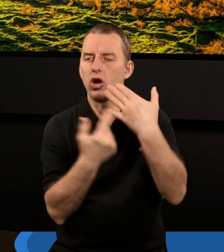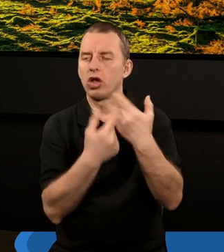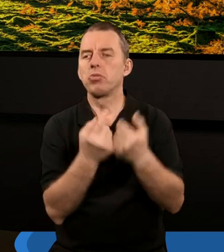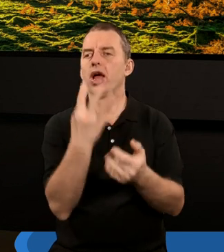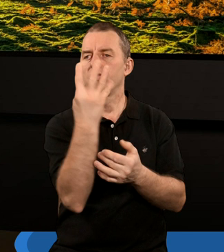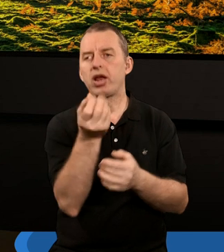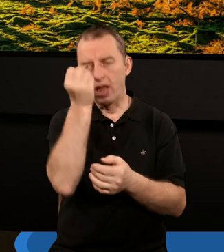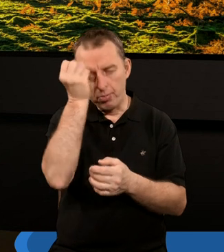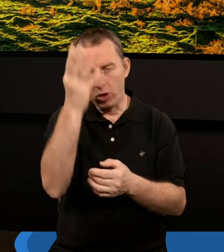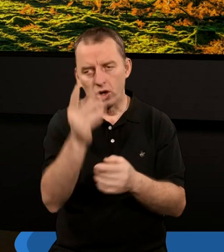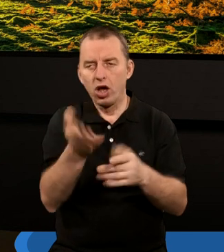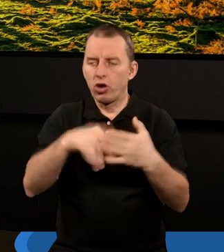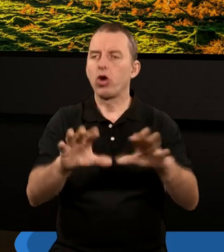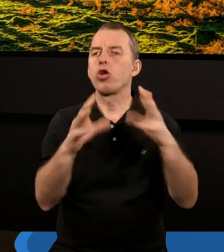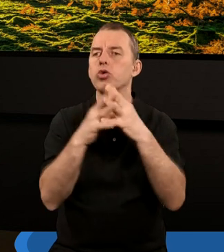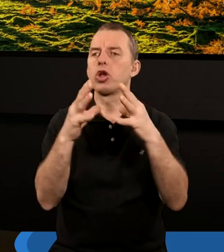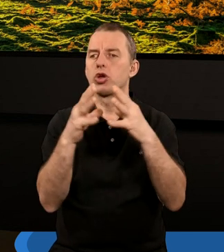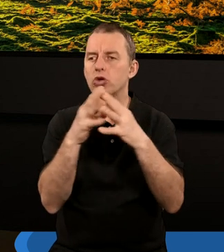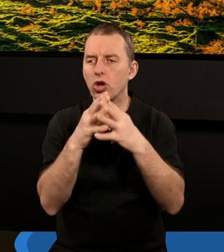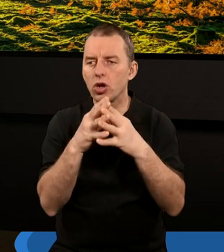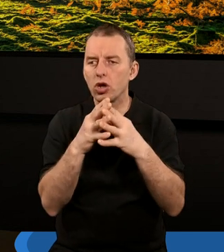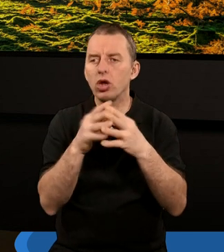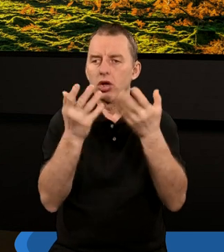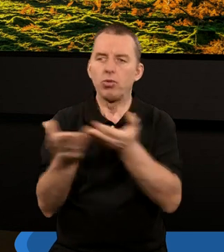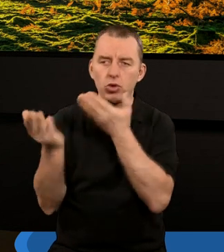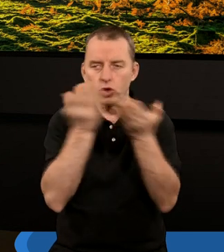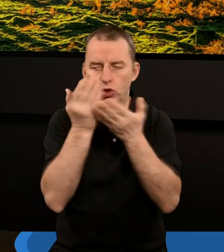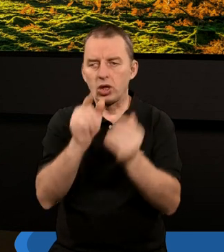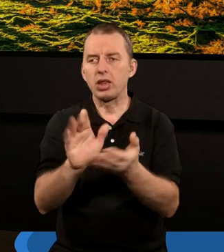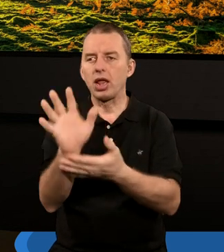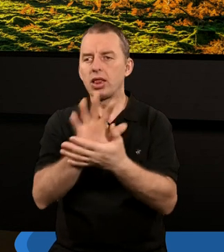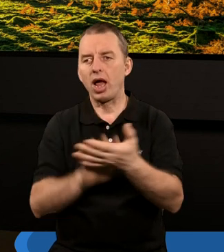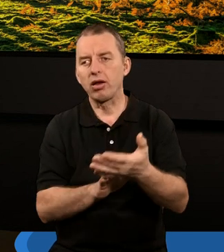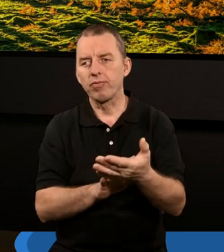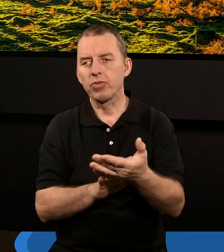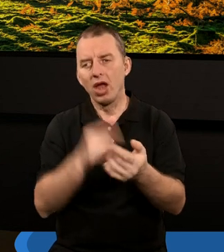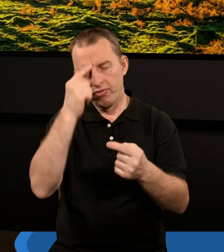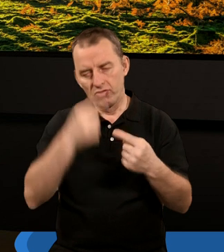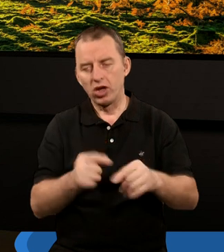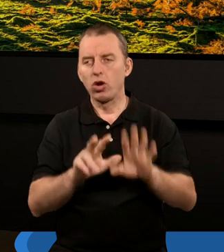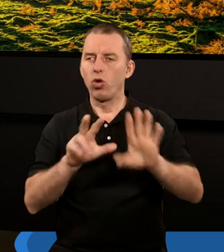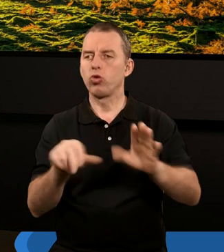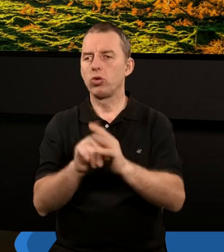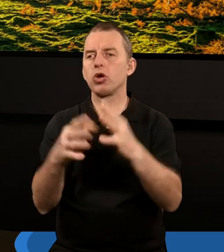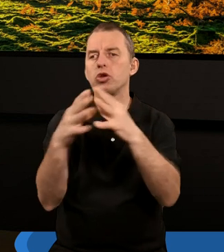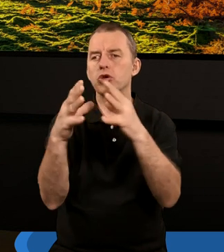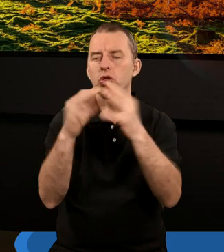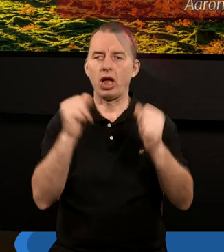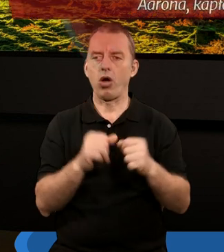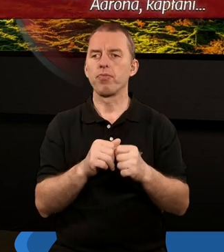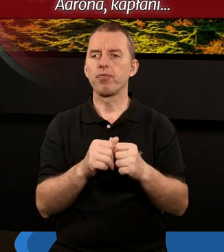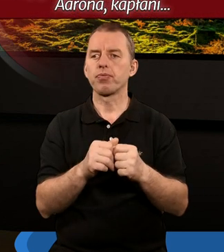czwartej Księdze Mojżeszowej, w rozdziale dziesiątym. Chciałbym odczytać ten tekst. Wiersze od ósmego do dziesiątego.